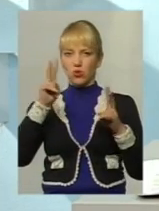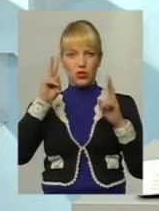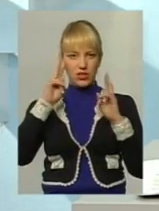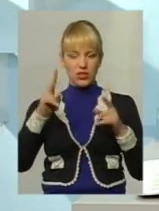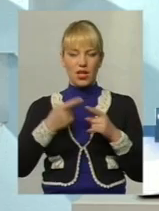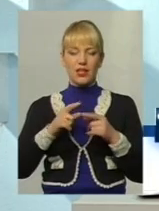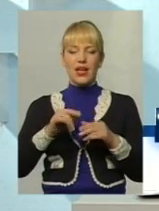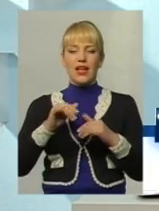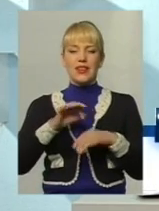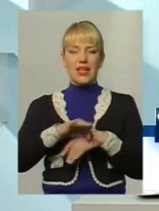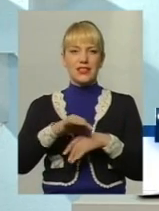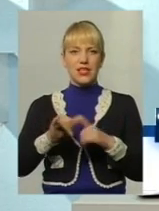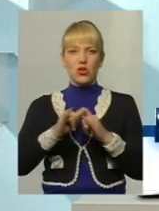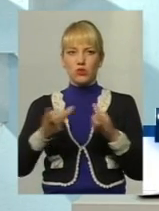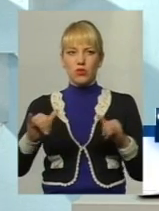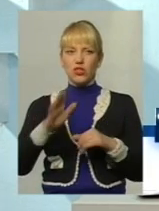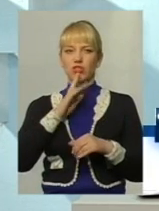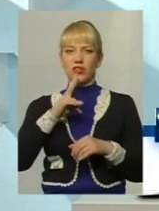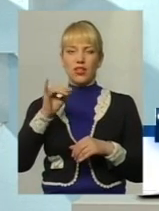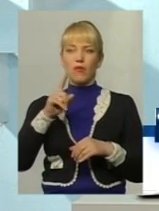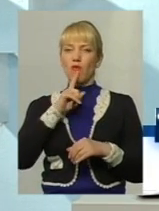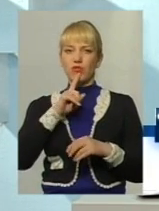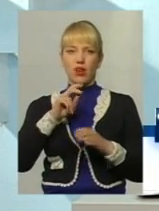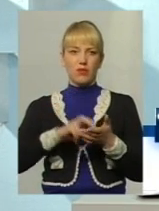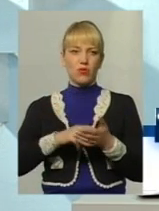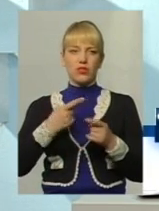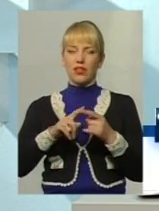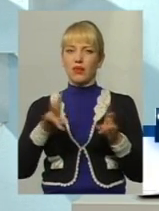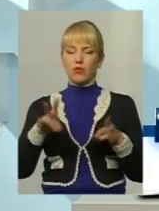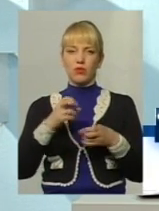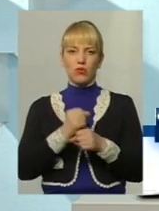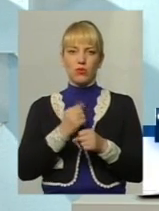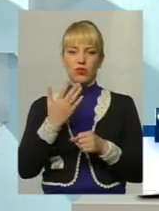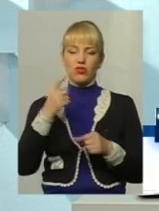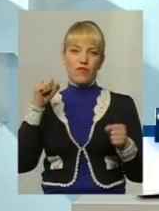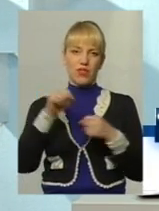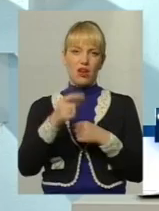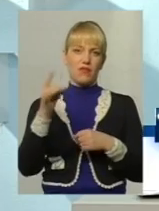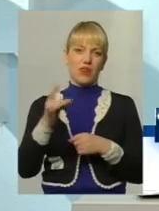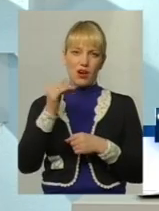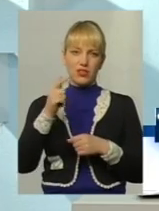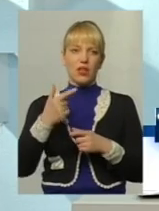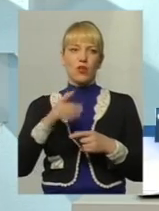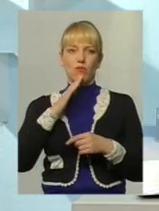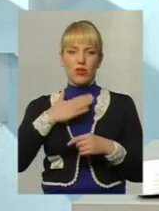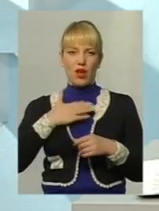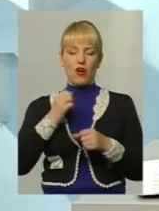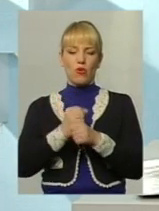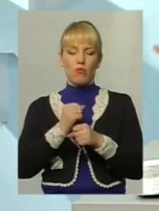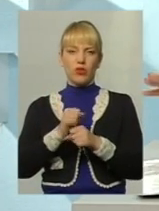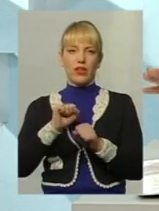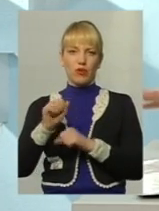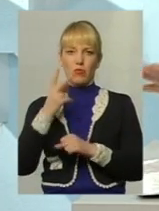настільки розповсюджена, що жінки мовчать і бояться. Цього не потрібно робити. Якщо вдарив раз, то моя робота адвокатська